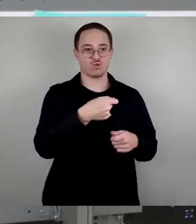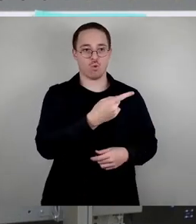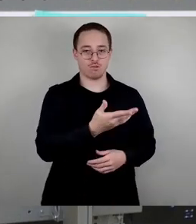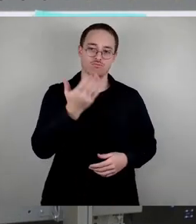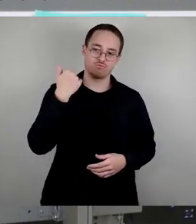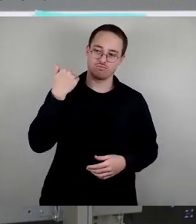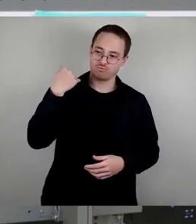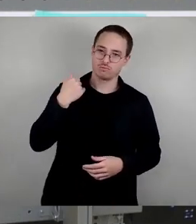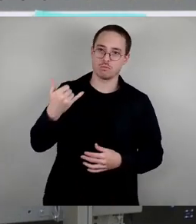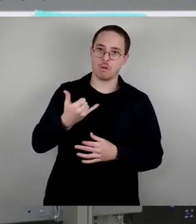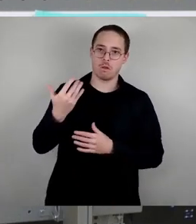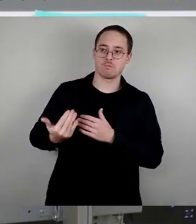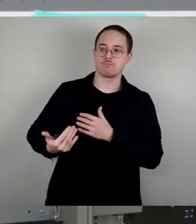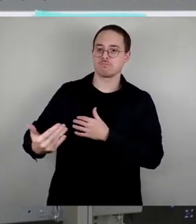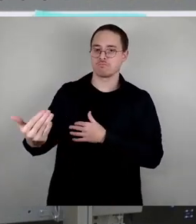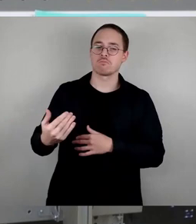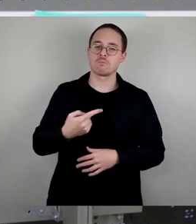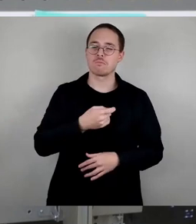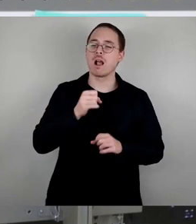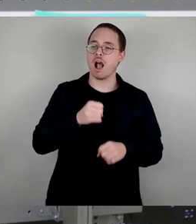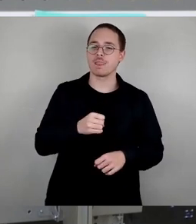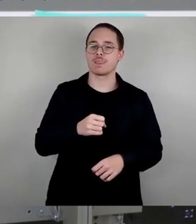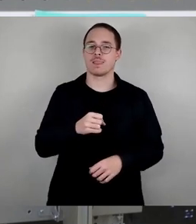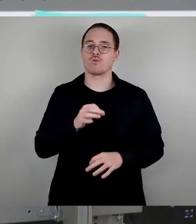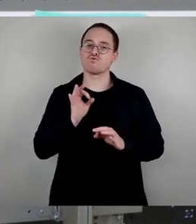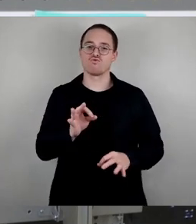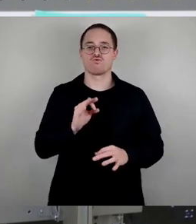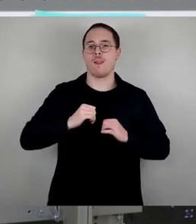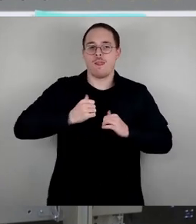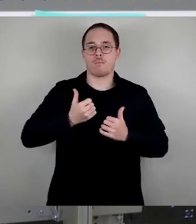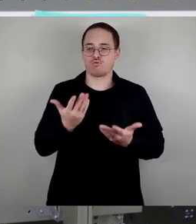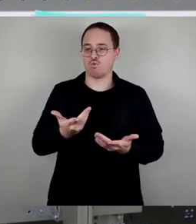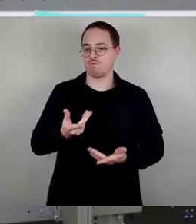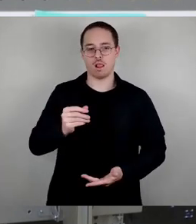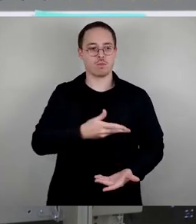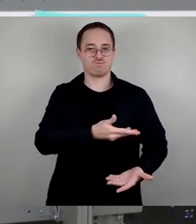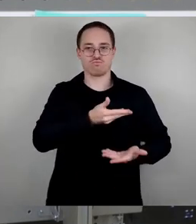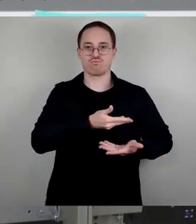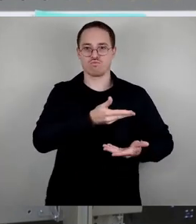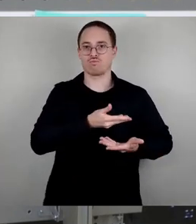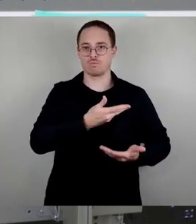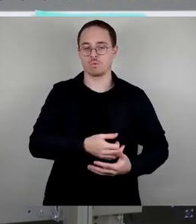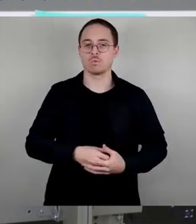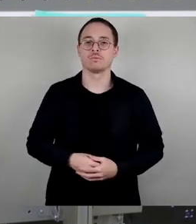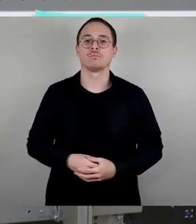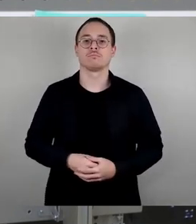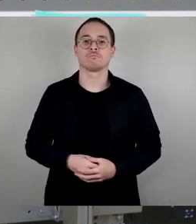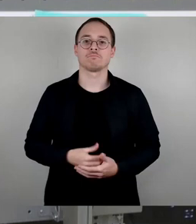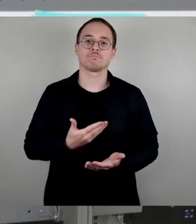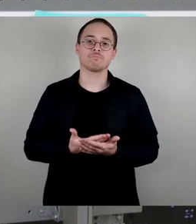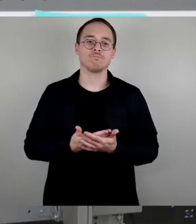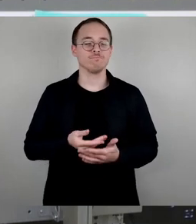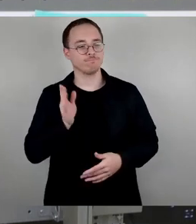Investition leben können und das wäre in dem Fall auch logisch nur angemessen, in den Angeboten für eine Weitervermietung an die Bäder GmbH diese erzielten